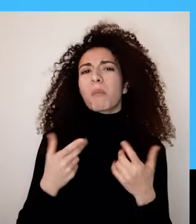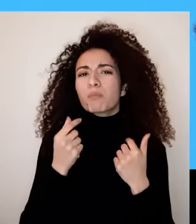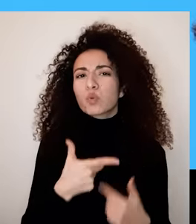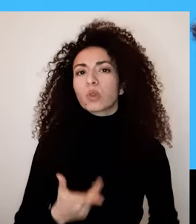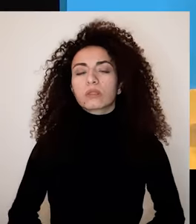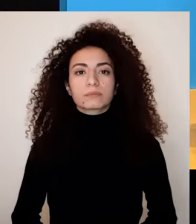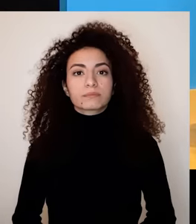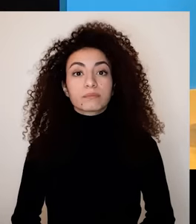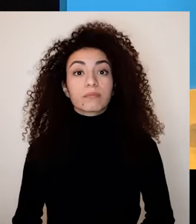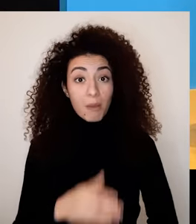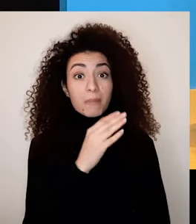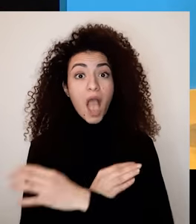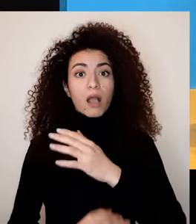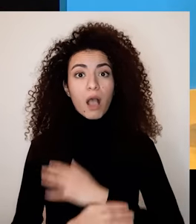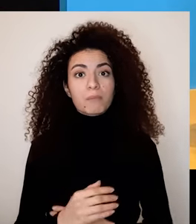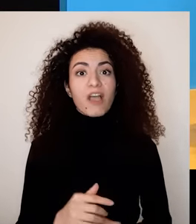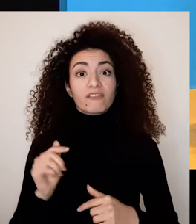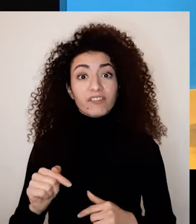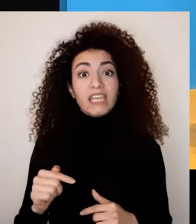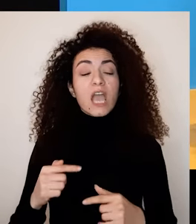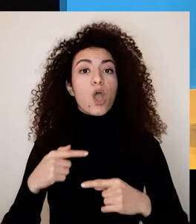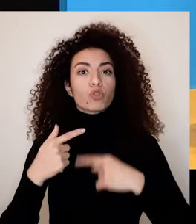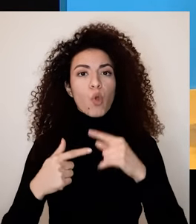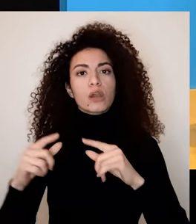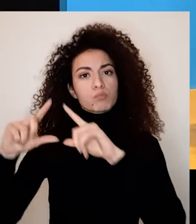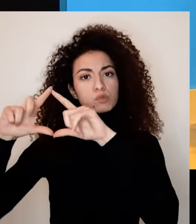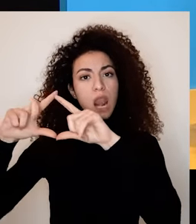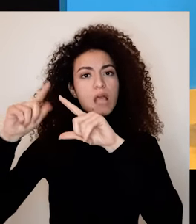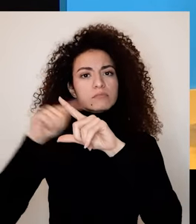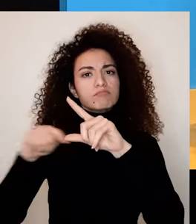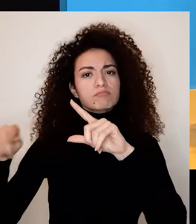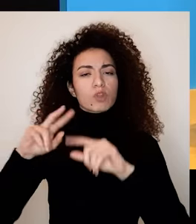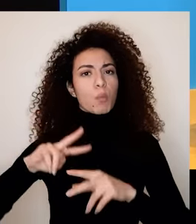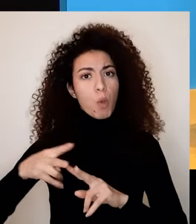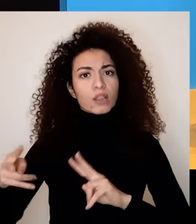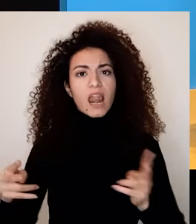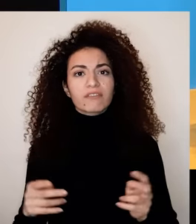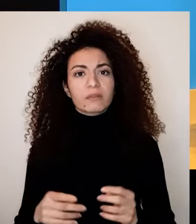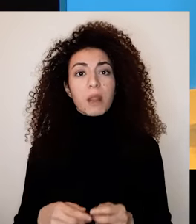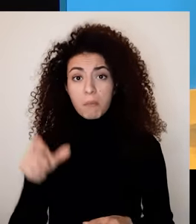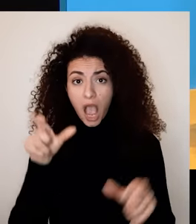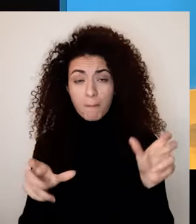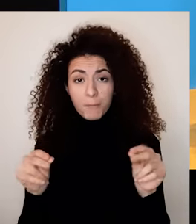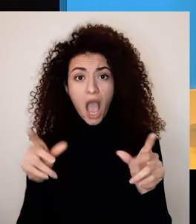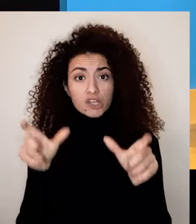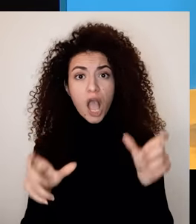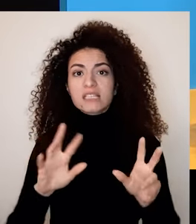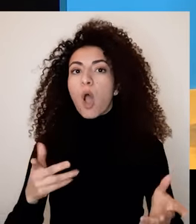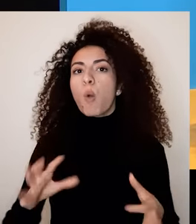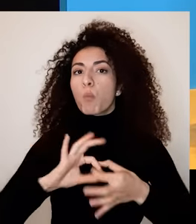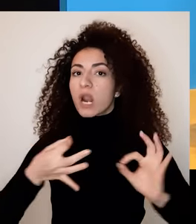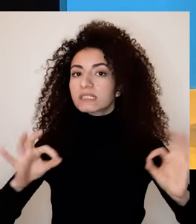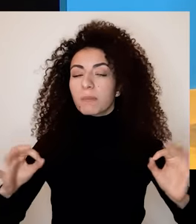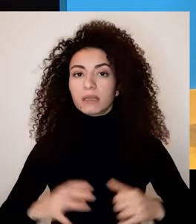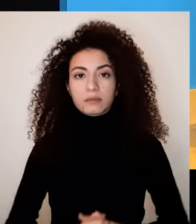أنت سببه بحالة الإعاقة ممكن إنه نختبر المثلث الدرامي بالعلاقة مع الأفراد أو بالعلاقة مع المؤسسات